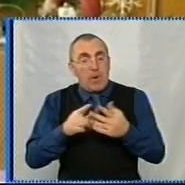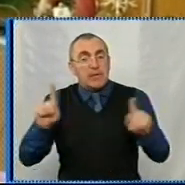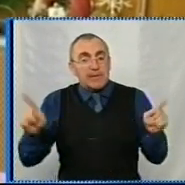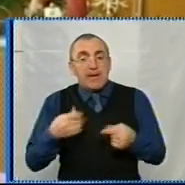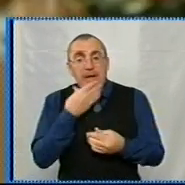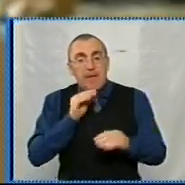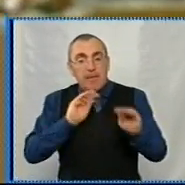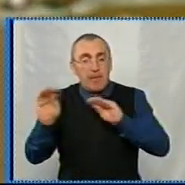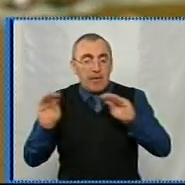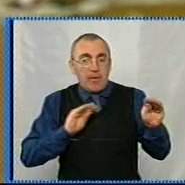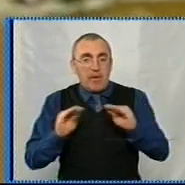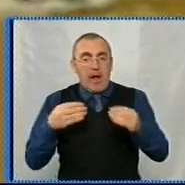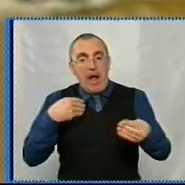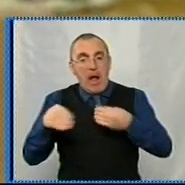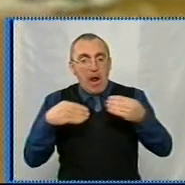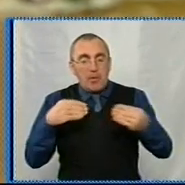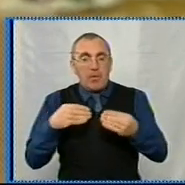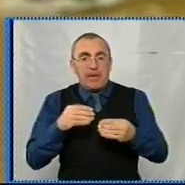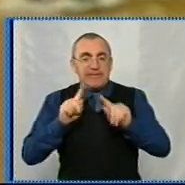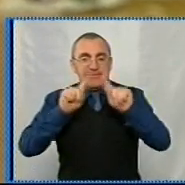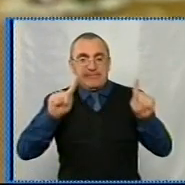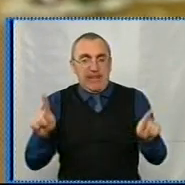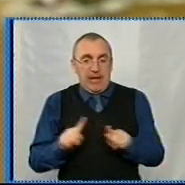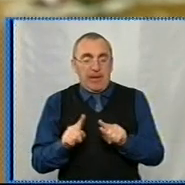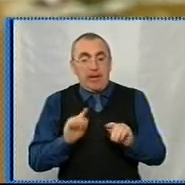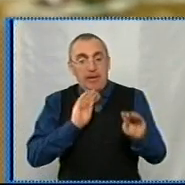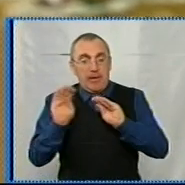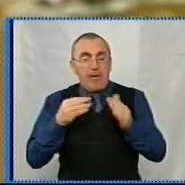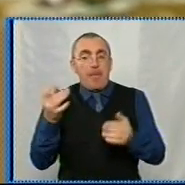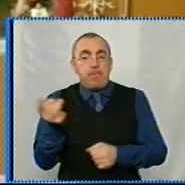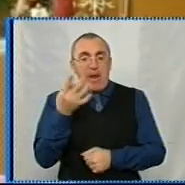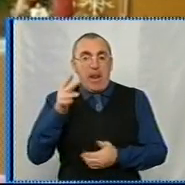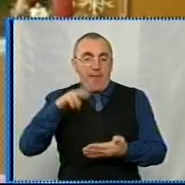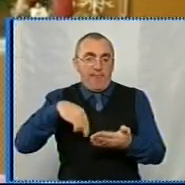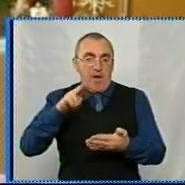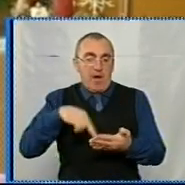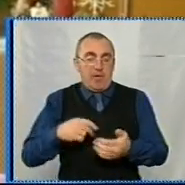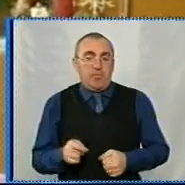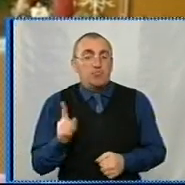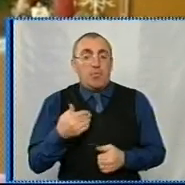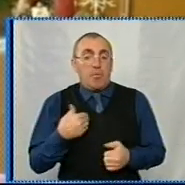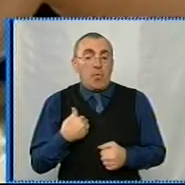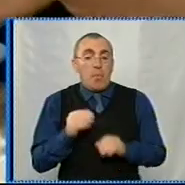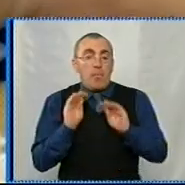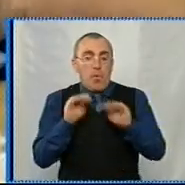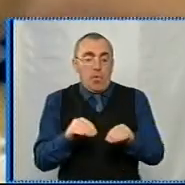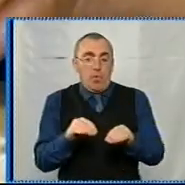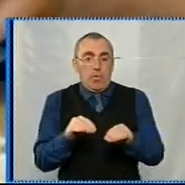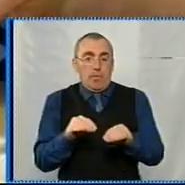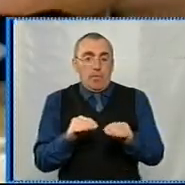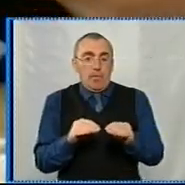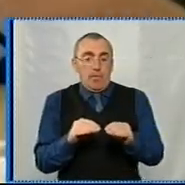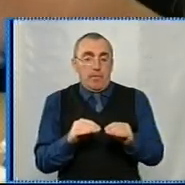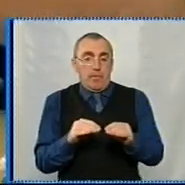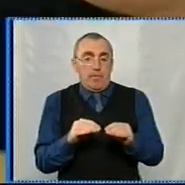прикрасу з гофрованого картону у вигляді зірки. Декорує її білою фарбою. Ось що мені хочеться сюди покласти, приклала я